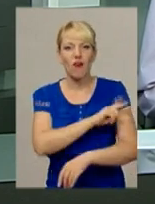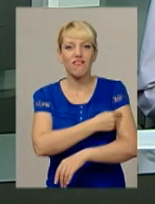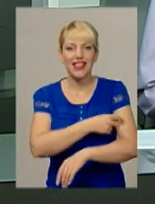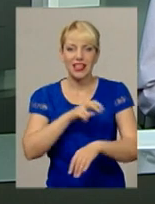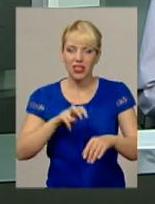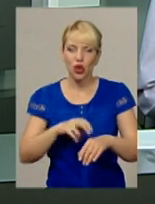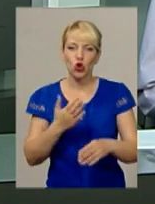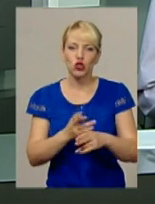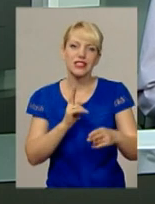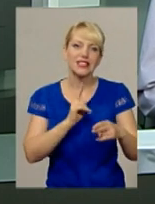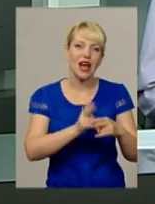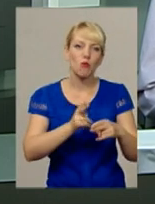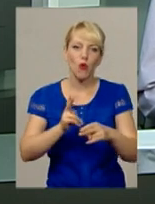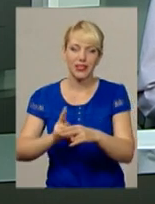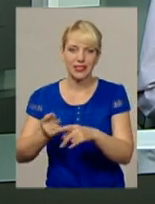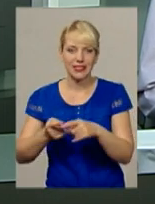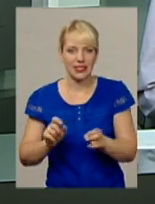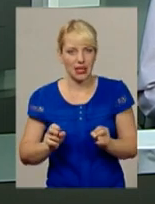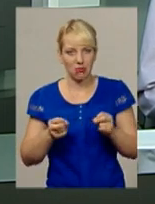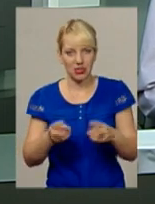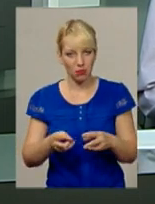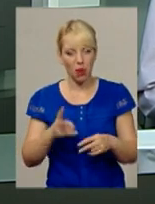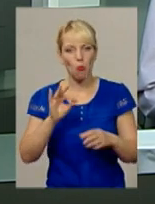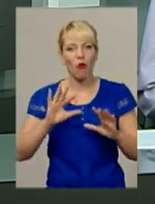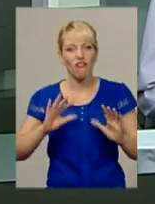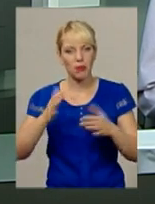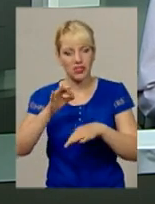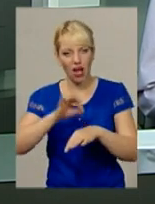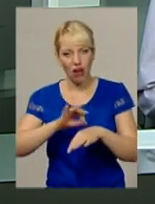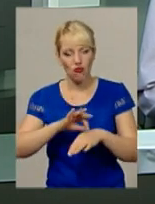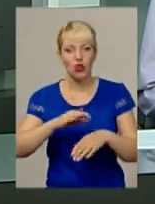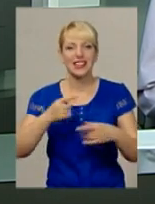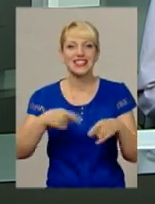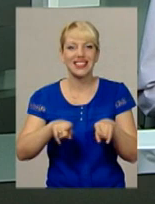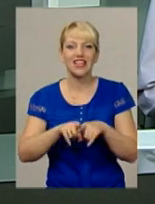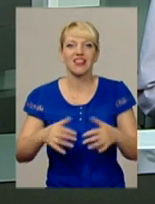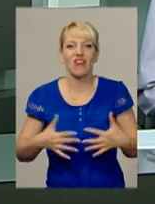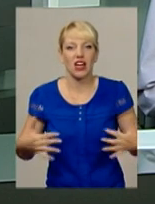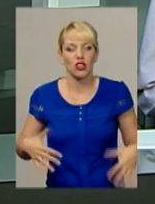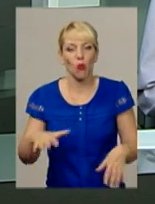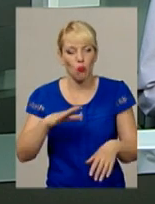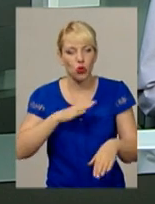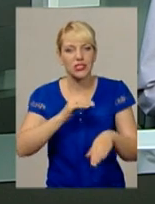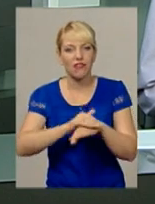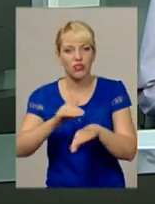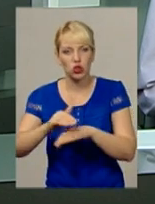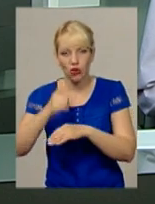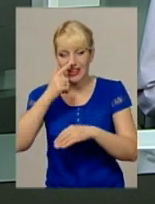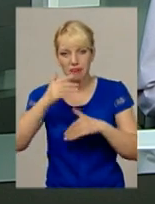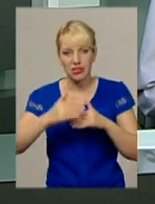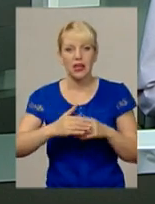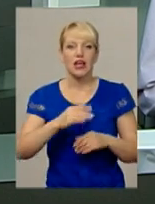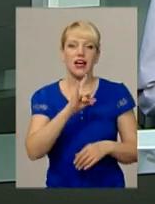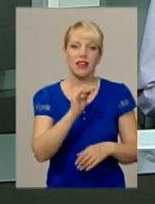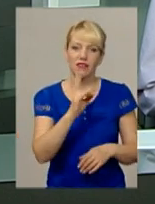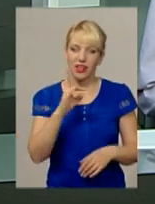небезпеці. Бо випадки такого захворювання серед диких тварин уже були зафіксовані надалеко від нас у Рівненській області, а ще у